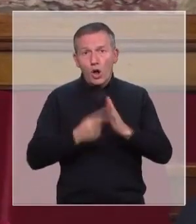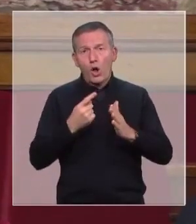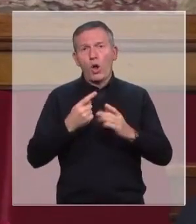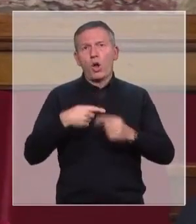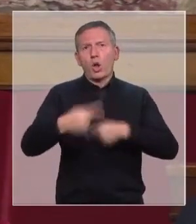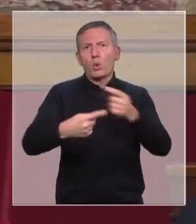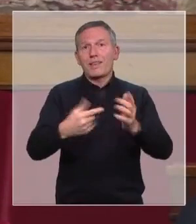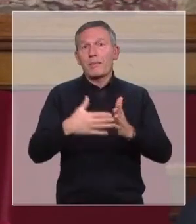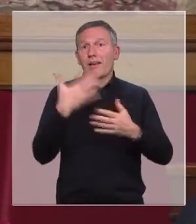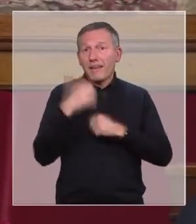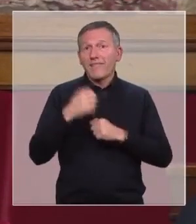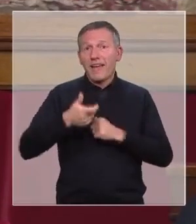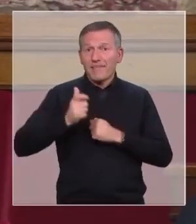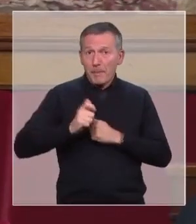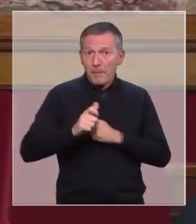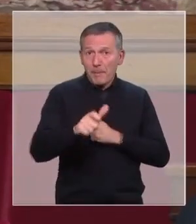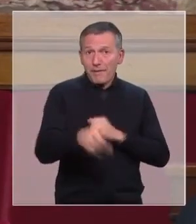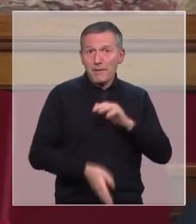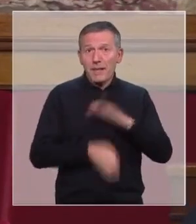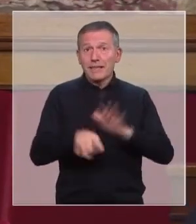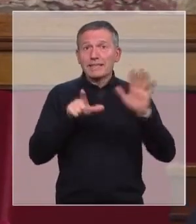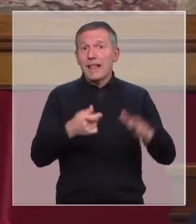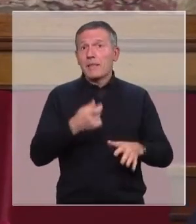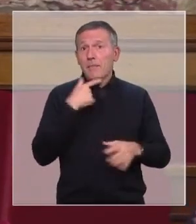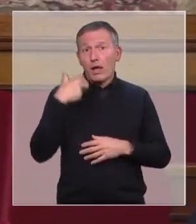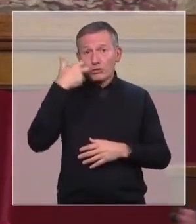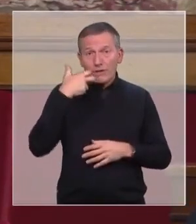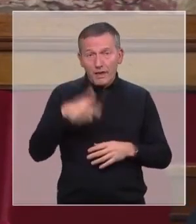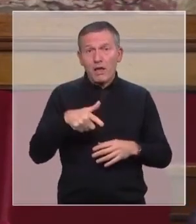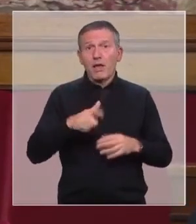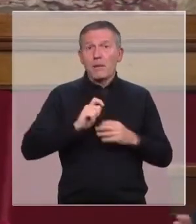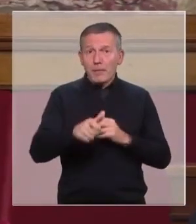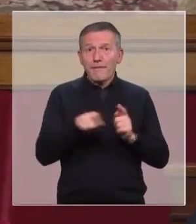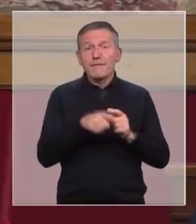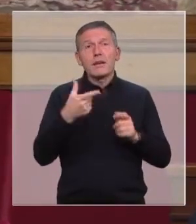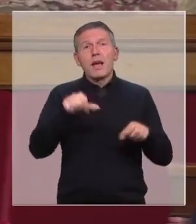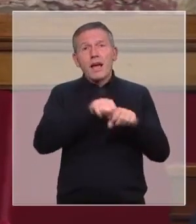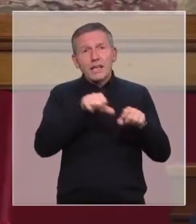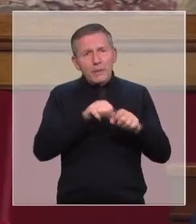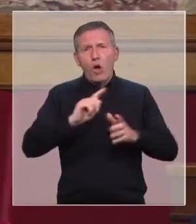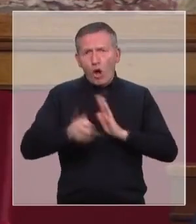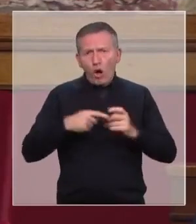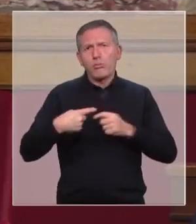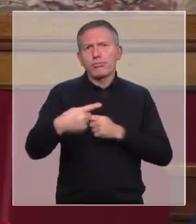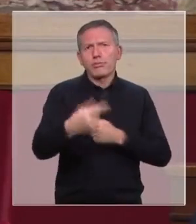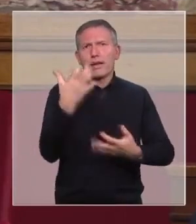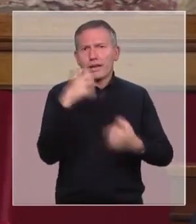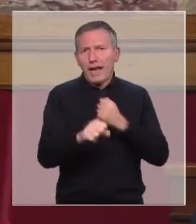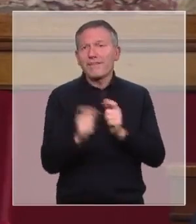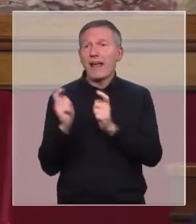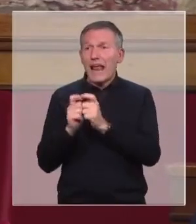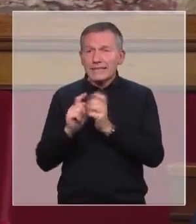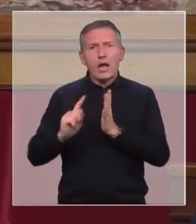Reconductible. La grève des cheminots à partir du 7 mars, reconductible. Celle des raffineurs, reconductible. Celle des